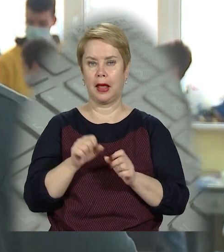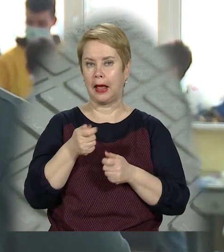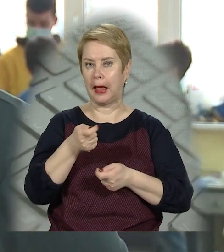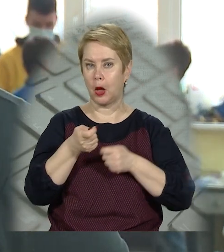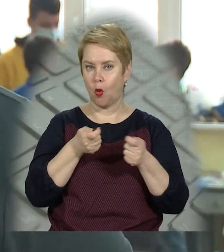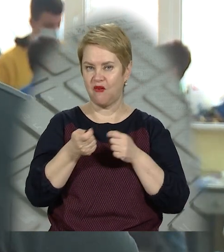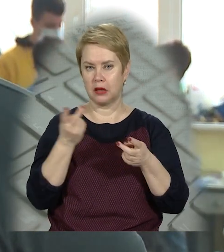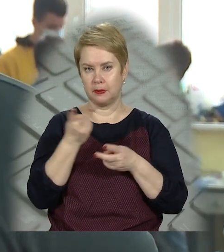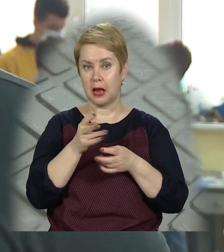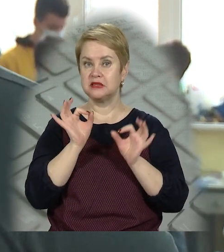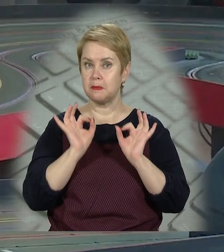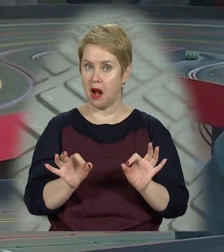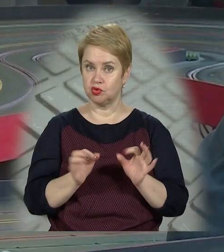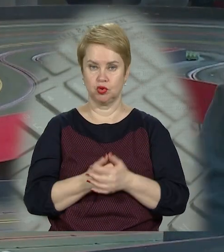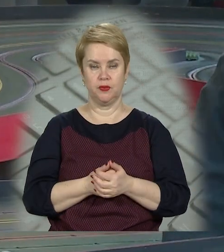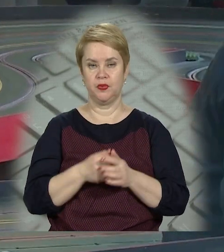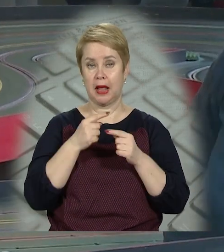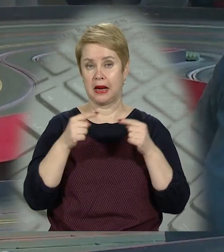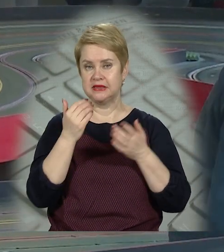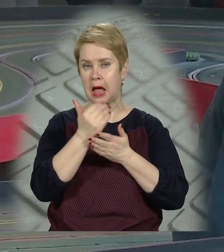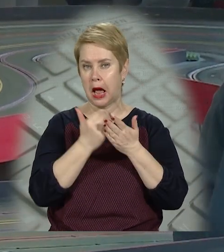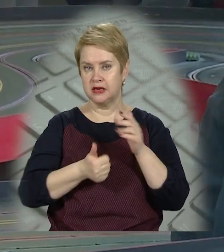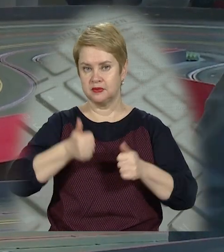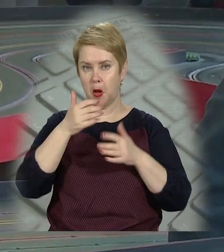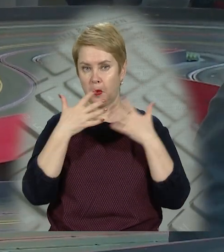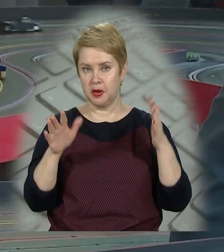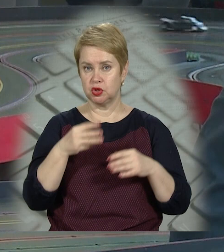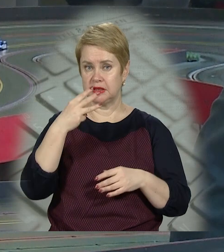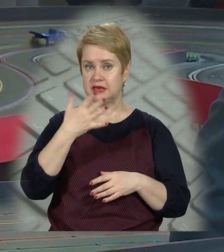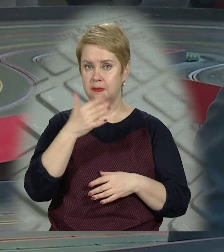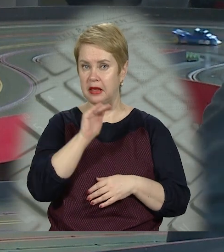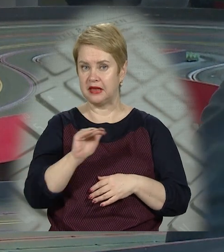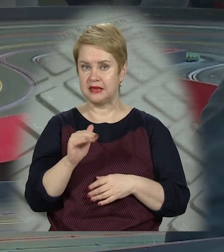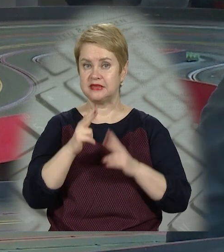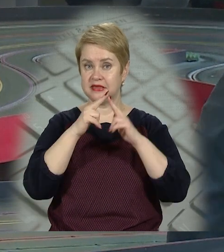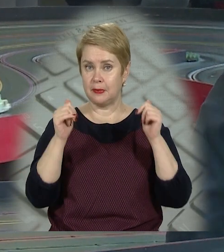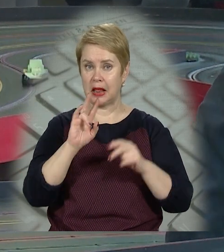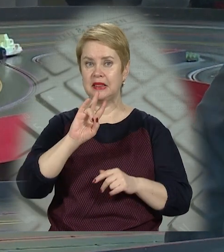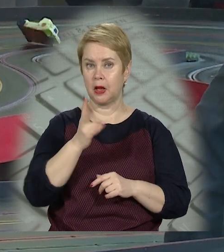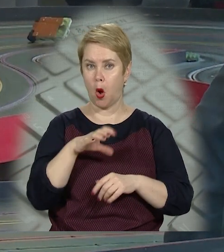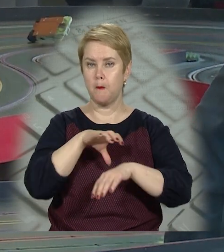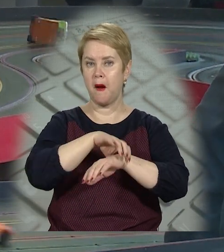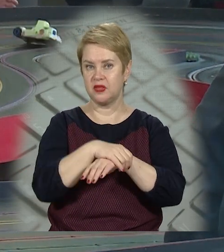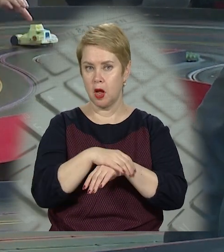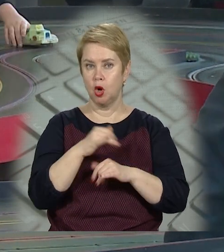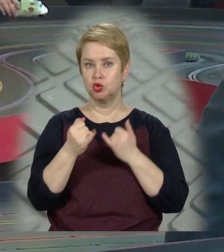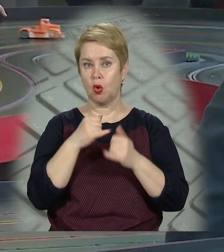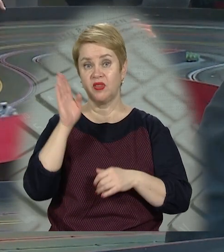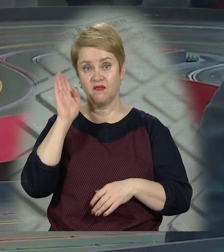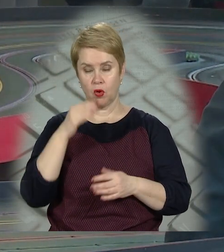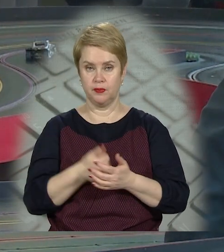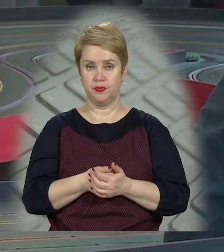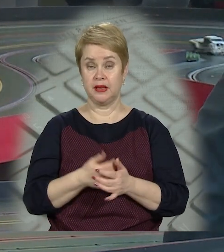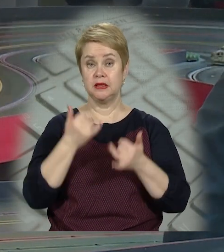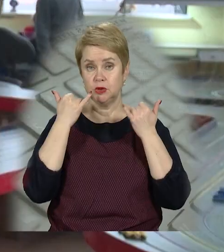керувати машиною потрібно, як справжні. У різних категоріях змагаються більше як 35 дітей із Дніпра, Нікополя, Павлограду та Жовтих Вод.